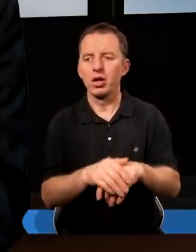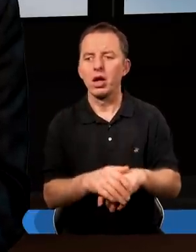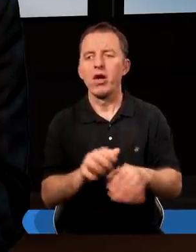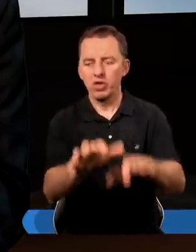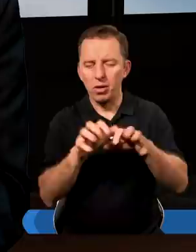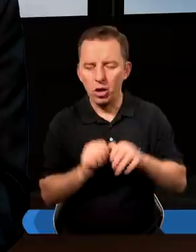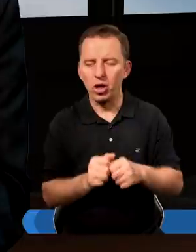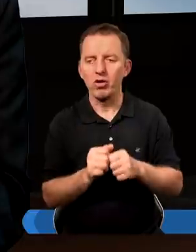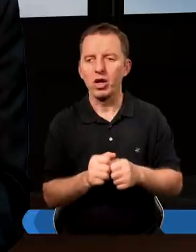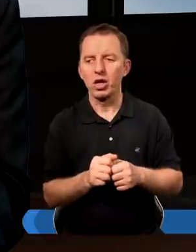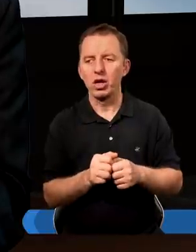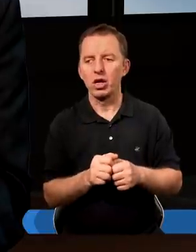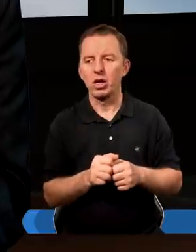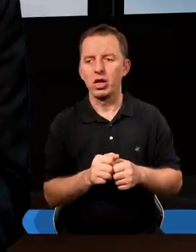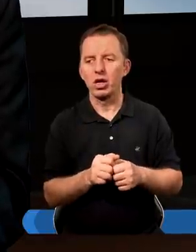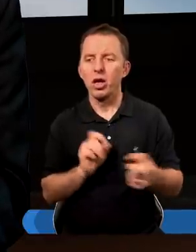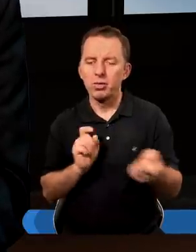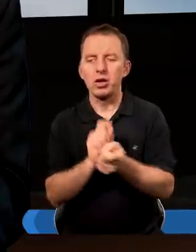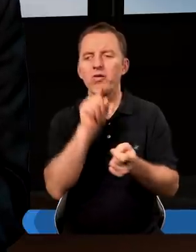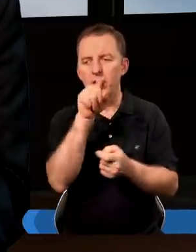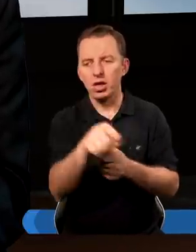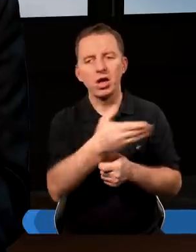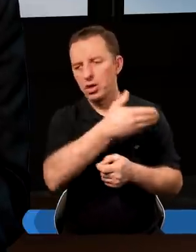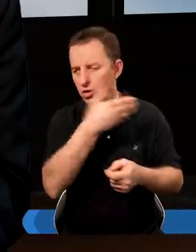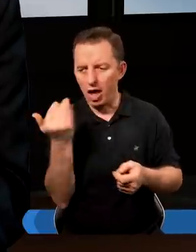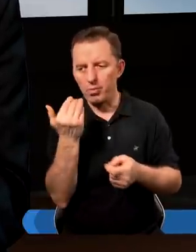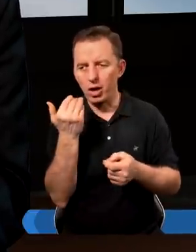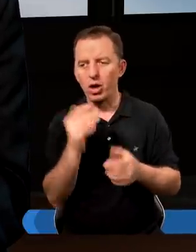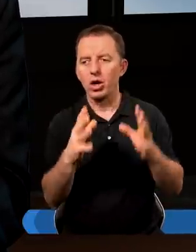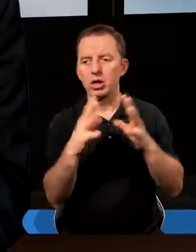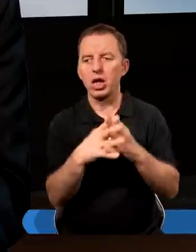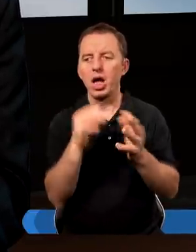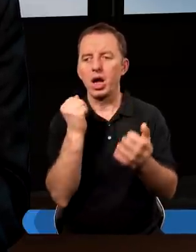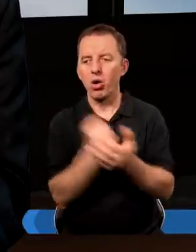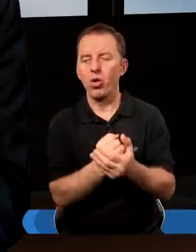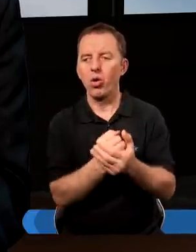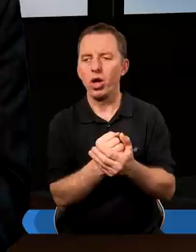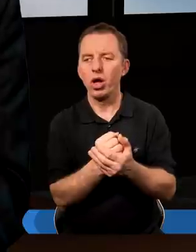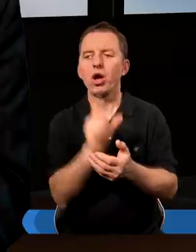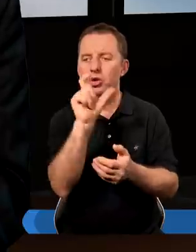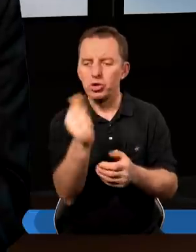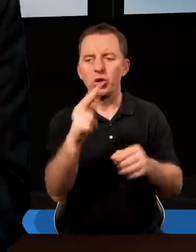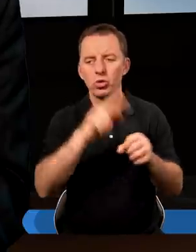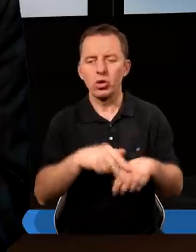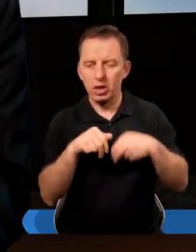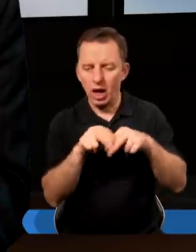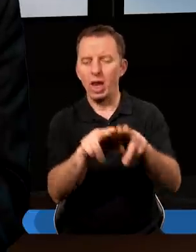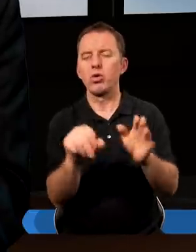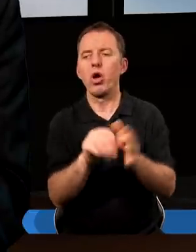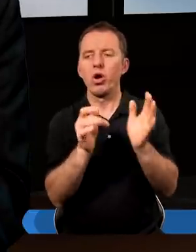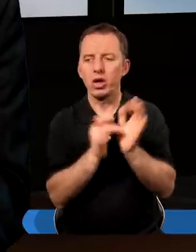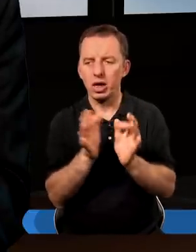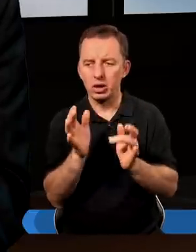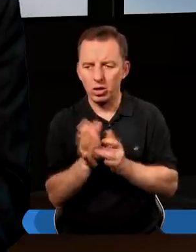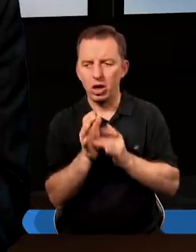łagodność, strzemięźliwość. Przeciwko takim nie ma zakonu. A ci, którzy należą do